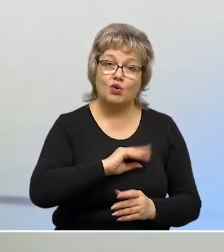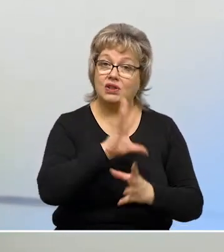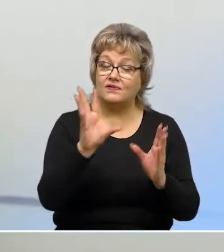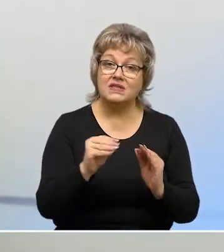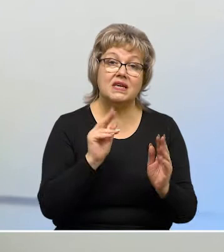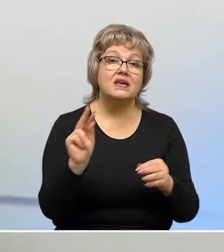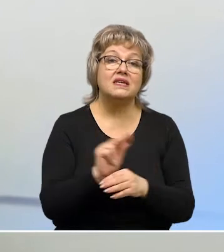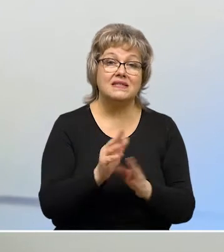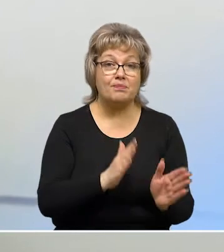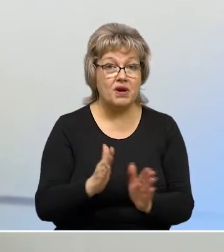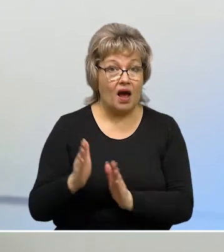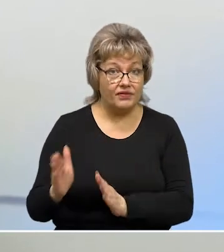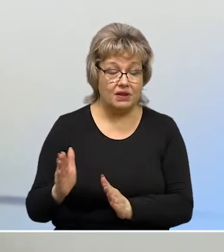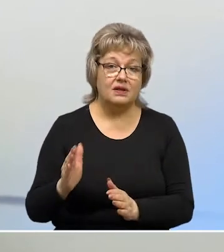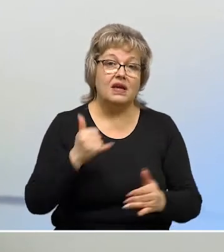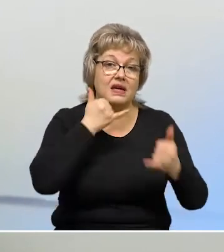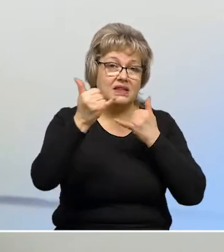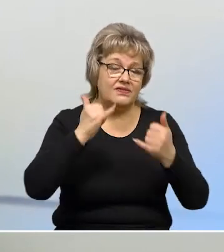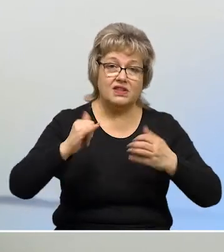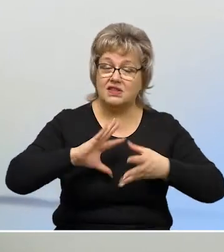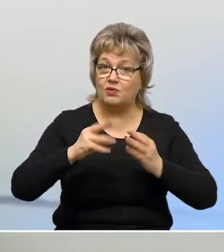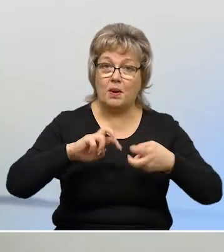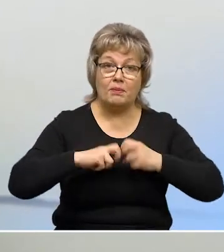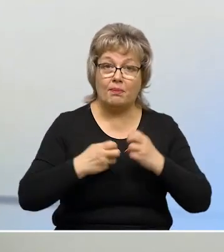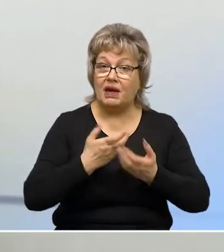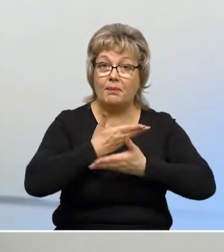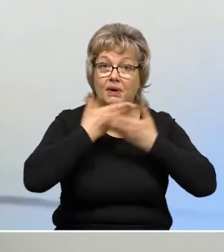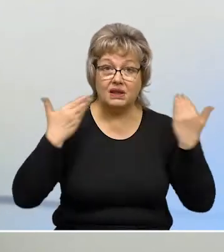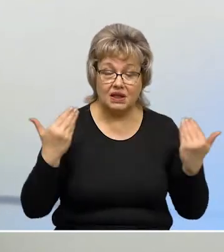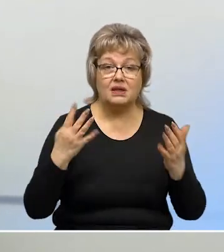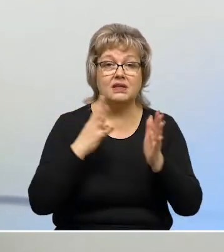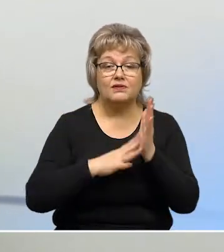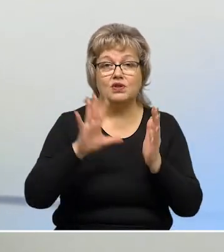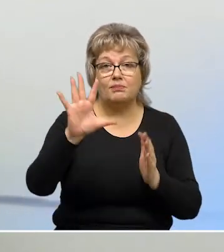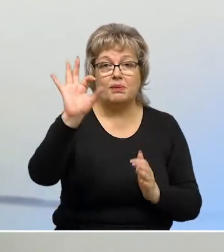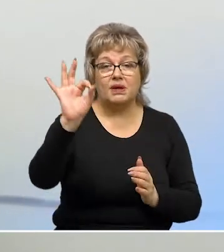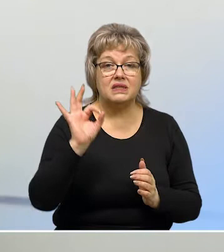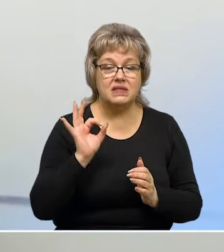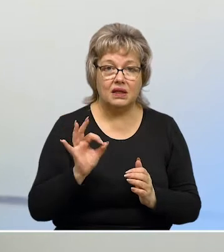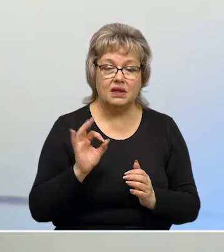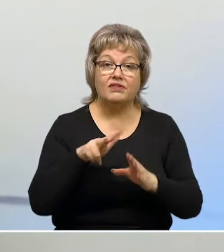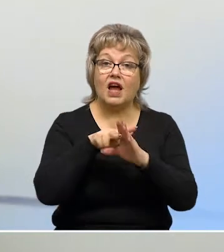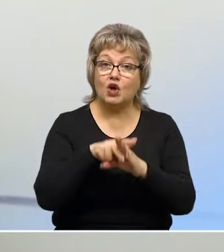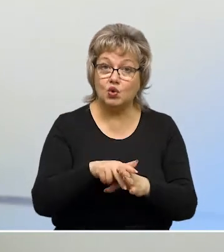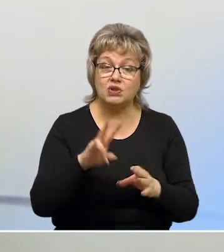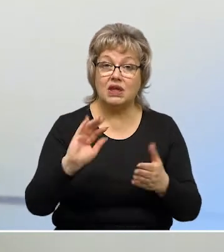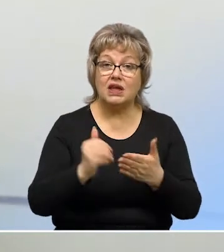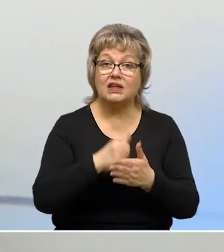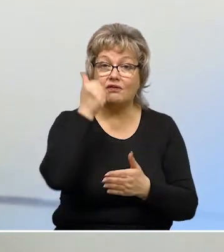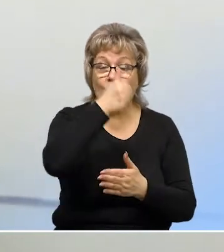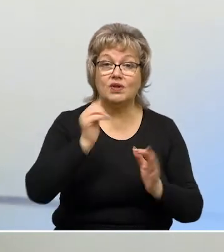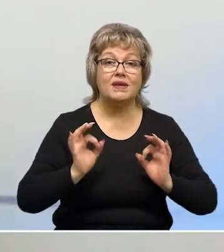исправно, мессенджеры исправно, дозвониться вообще проблем нет, поэтому 95% пиковой нагрузки в